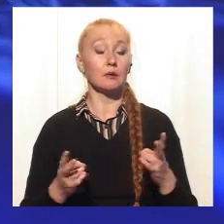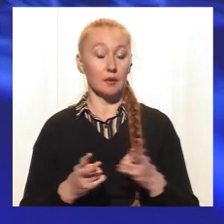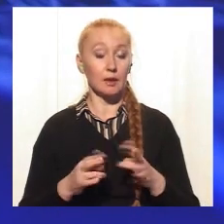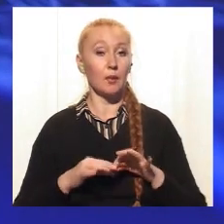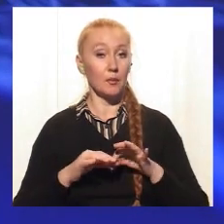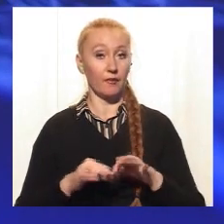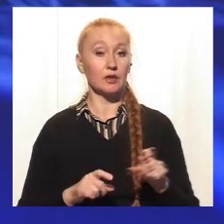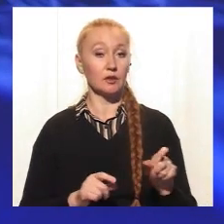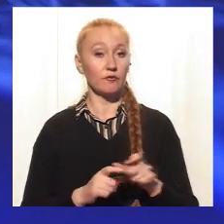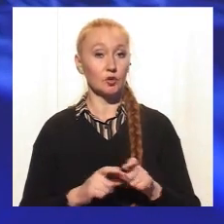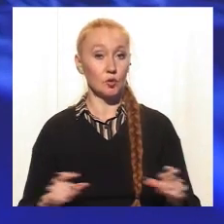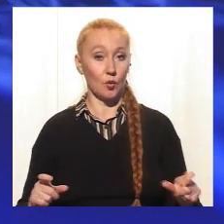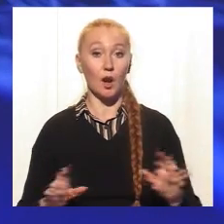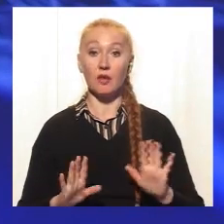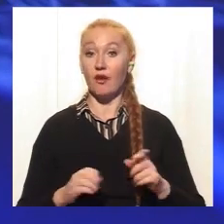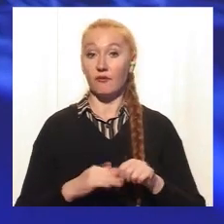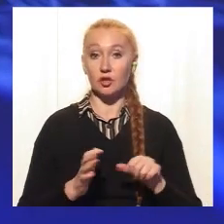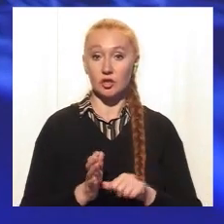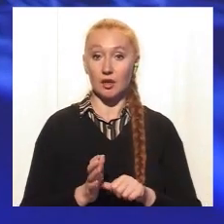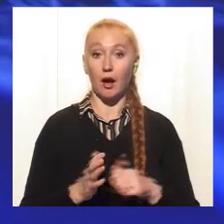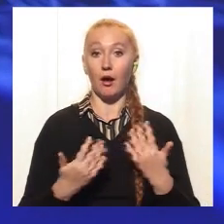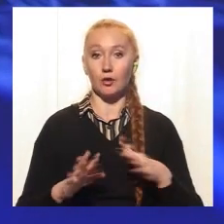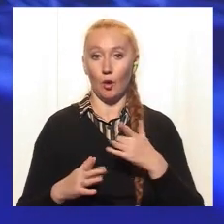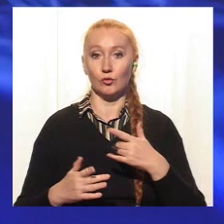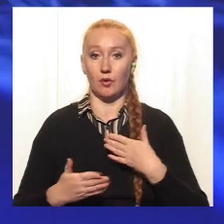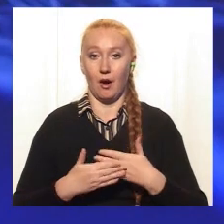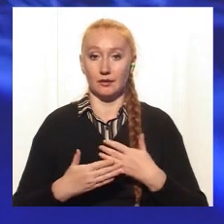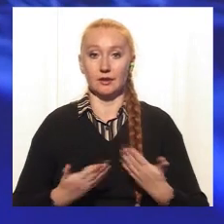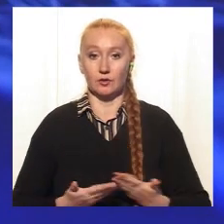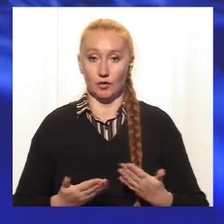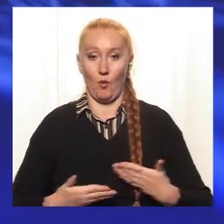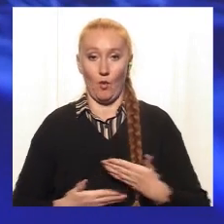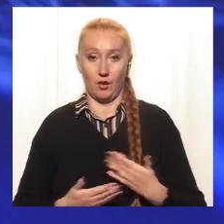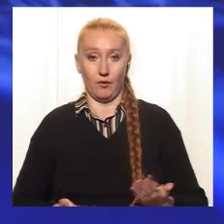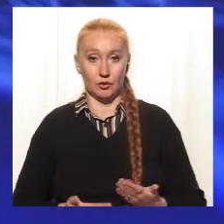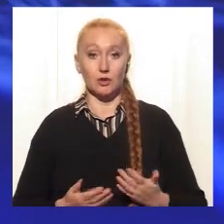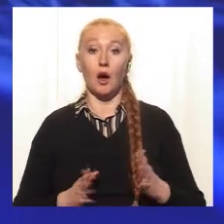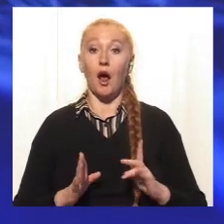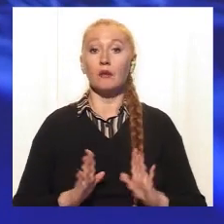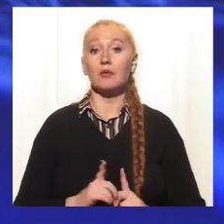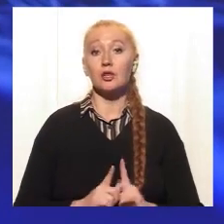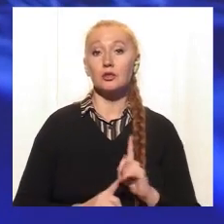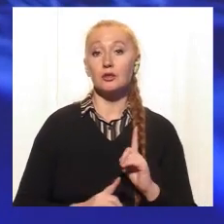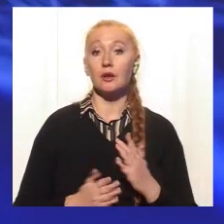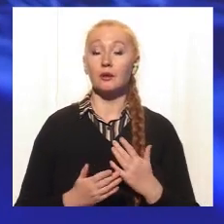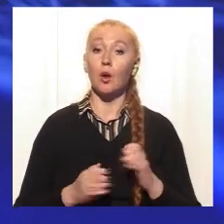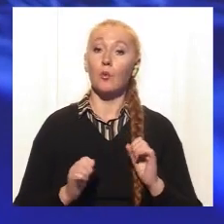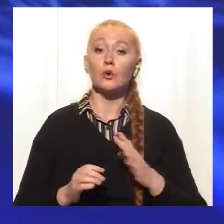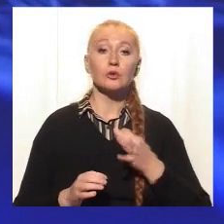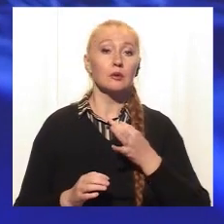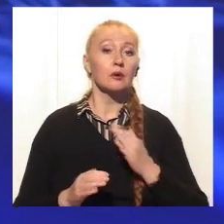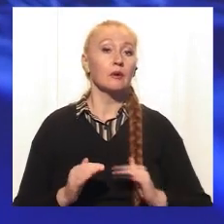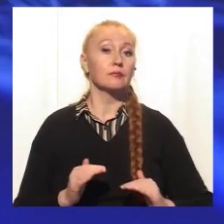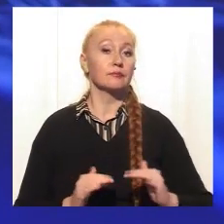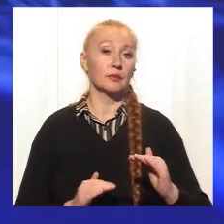проводиться в школе, не в 16 лет, когда они уже активно живут половой жизнью, а, наверное, начинать, может быть, даже с ранних